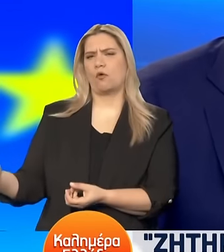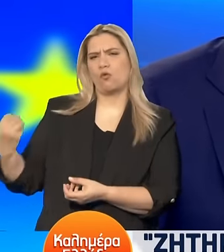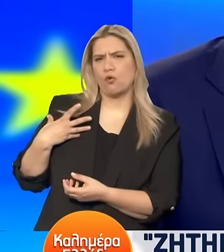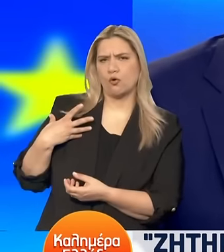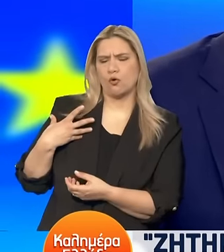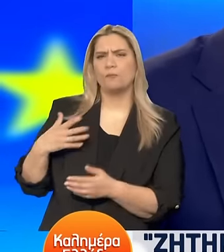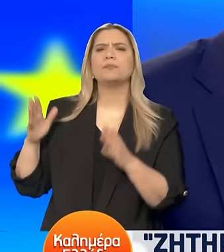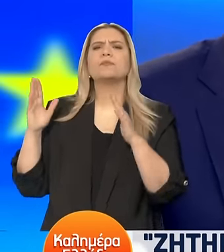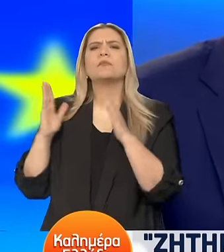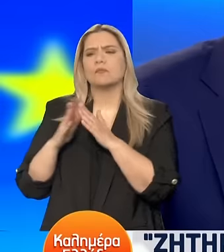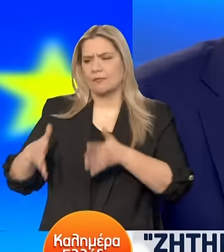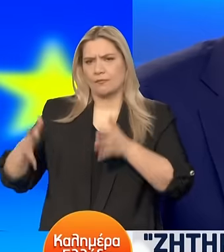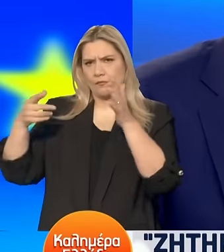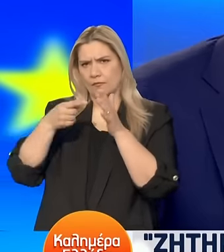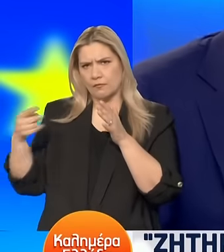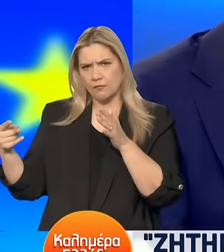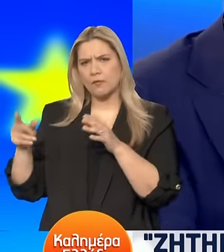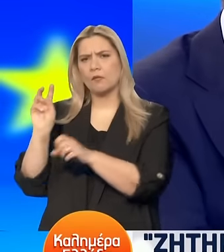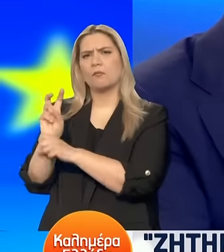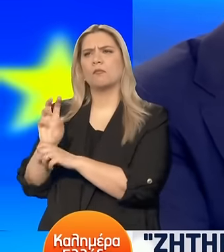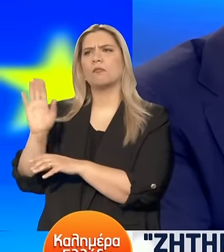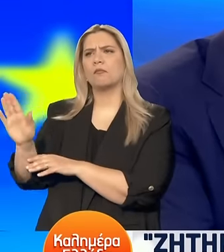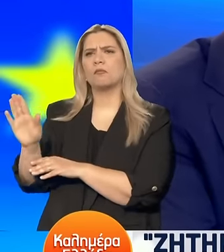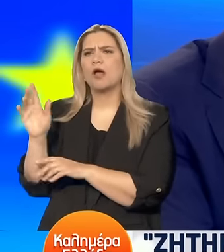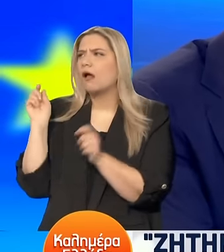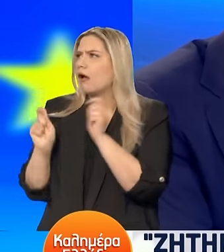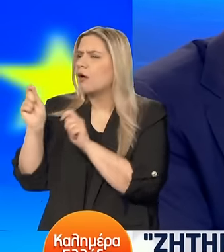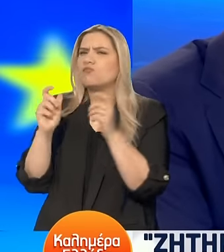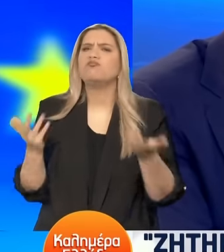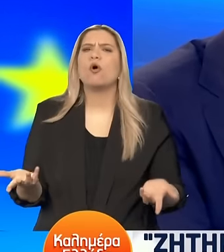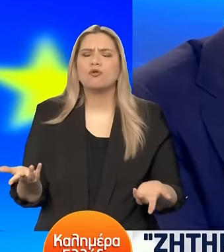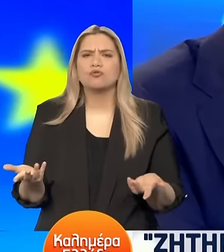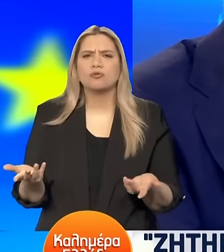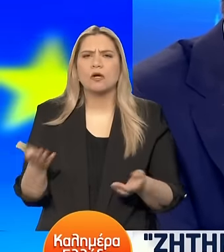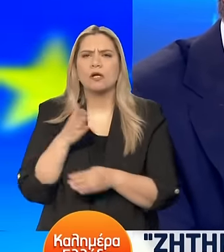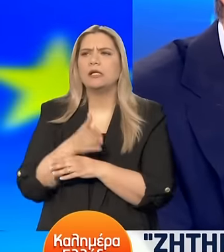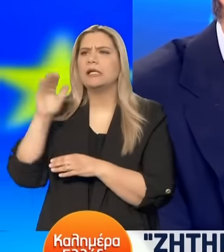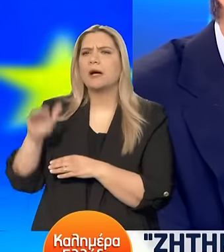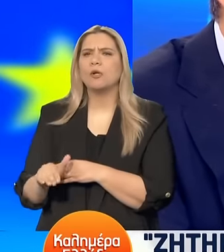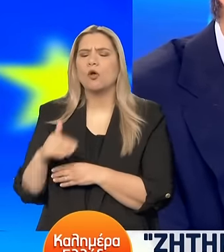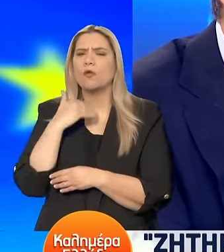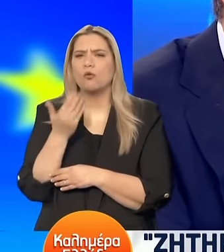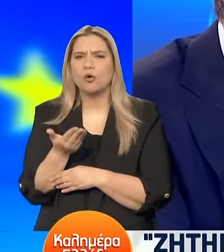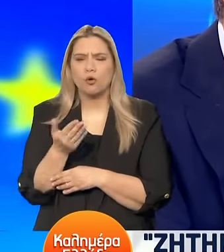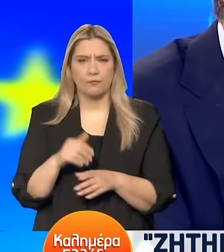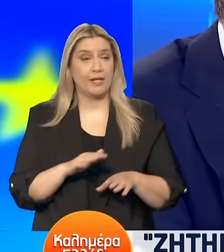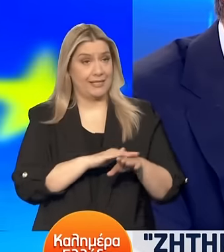διαμέρισμα Όταν τα ενίκαια ήταν χαμηλά Δεν συνέφερε να το φτιάξει Θα ελέγχουμε όμως την τιμή που θα τον νικιάσει το σπίτι Γιατί μπορεί να τον επιδοτήσετε